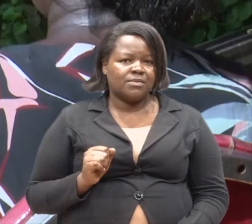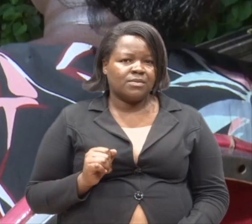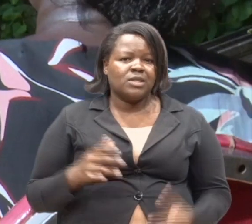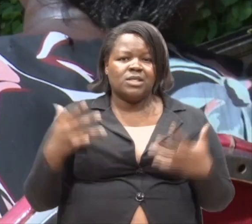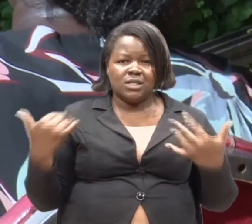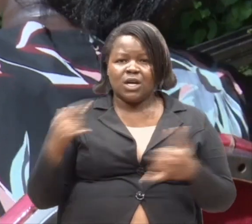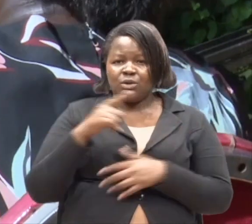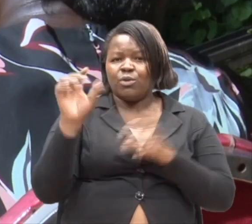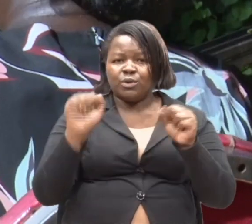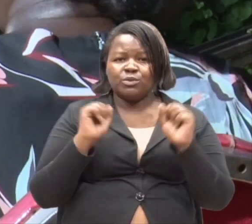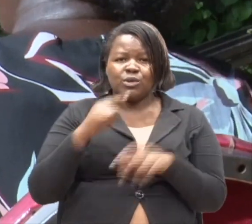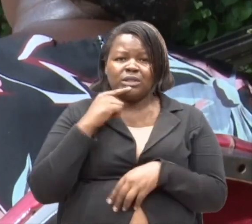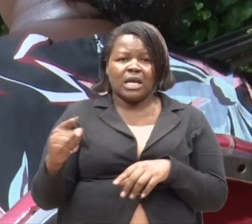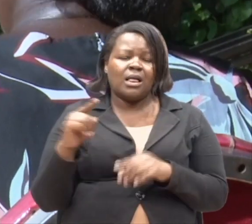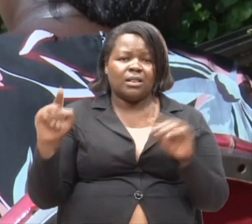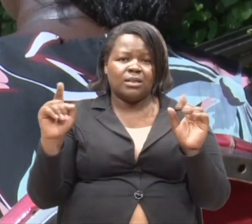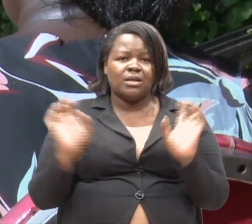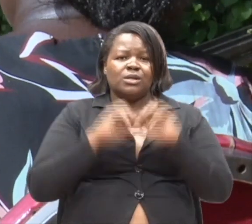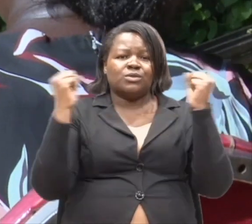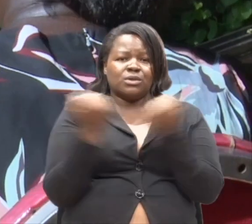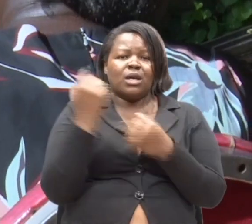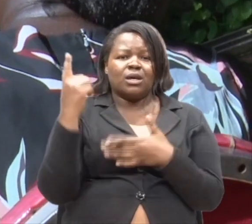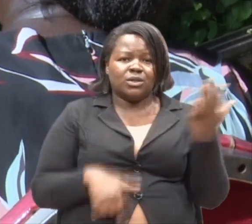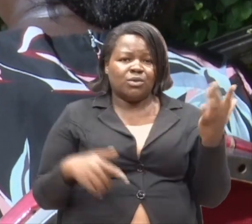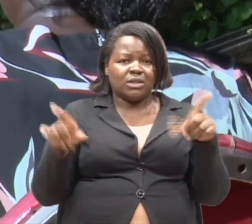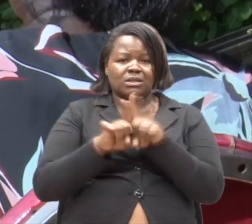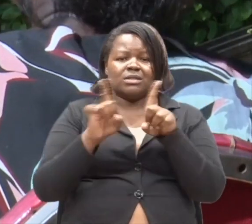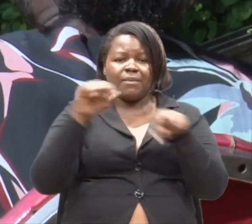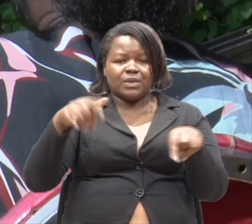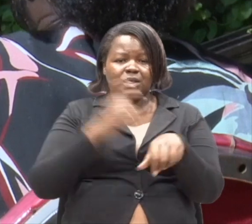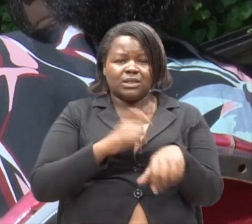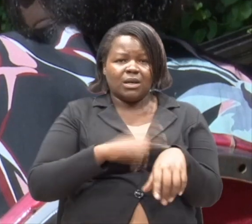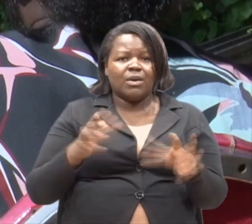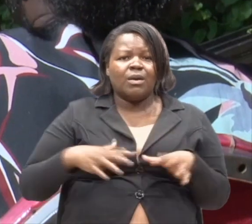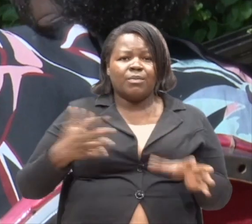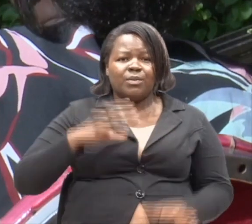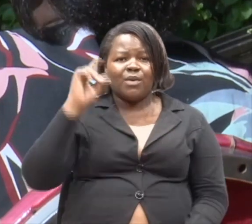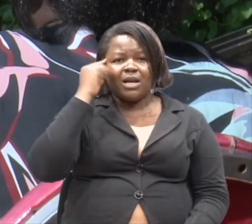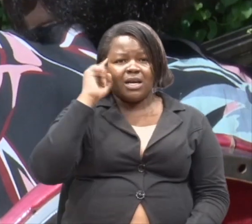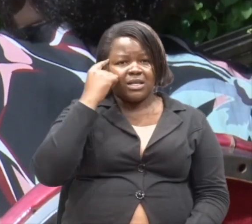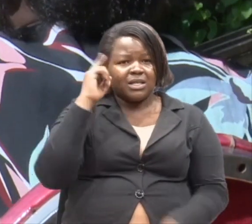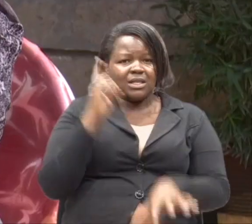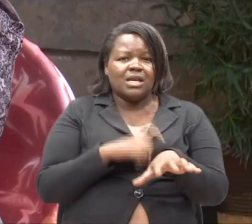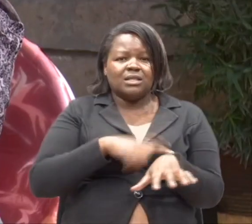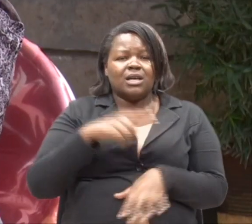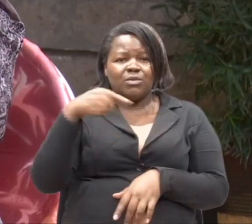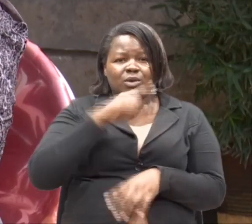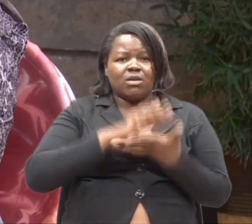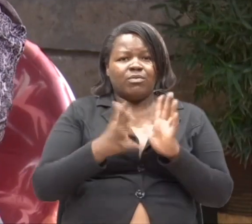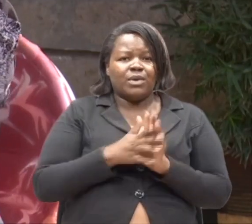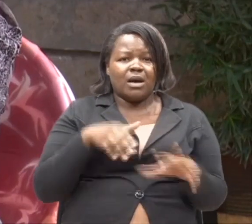Ungependa kuambia jamii nini? Hasa wakati huu, watu wanafikiria ya kuwa mtu anapo kwa